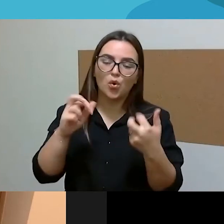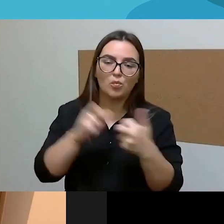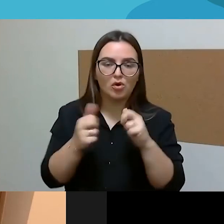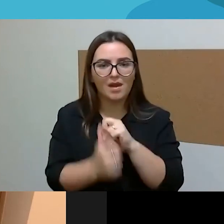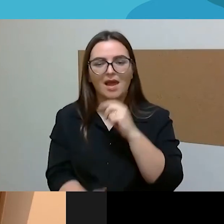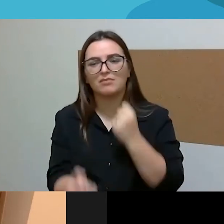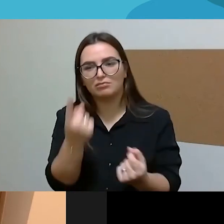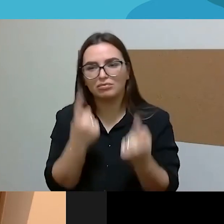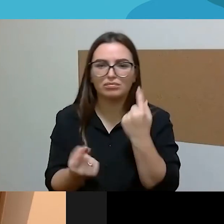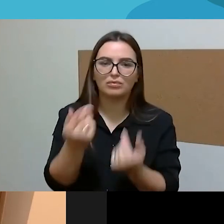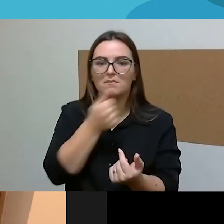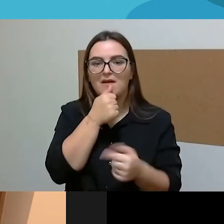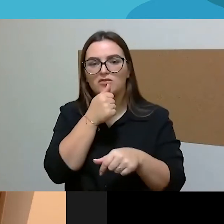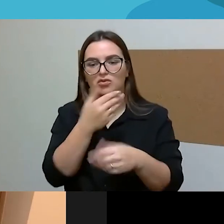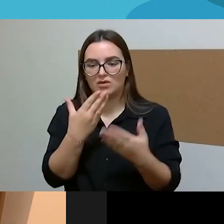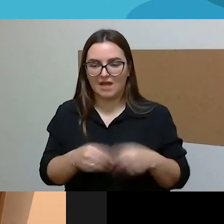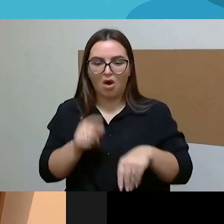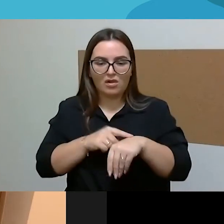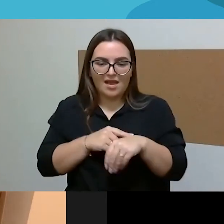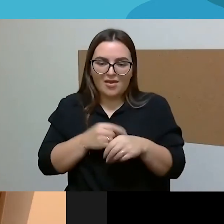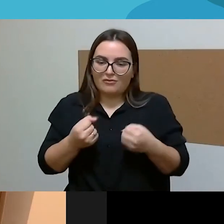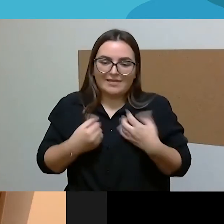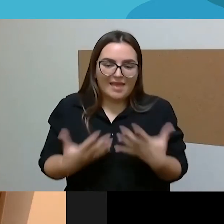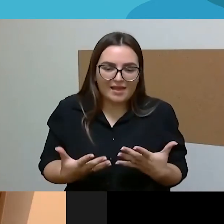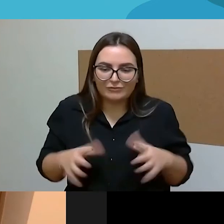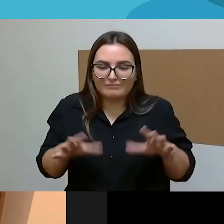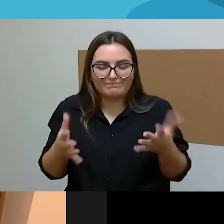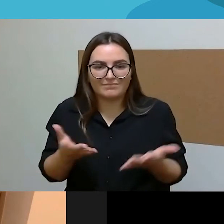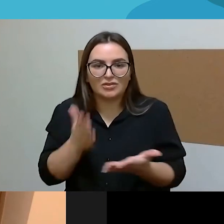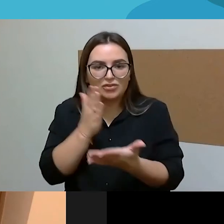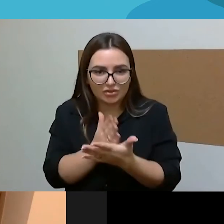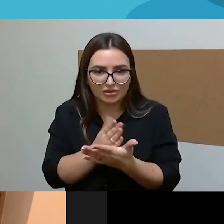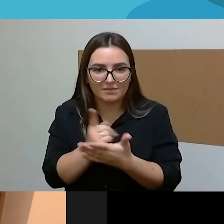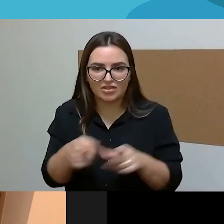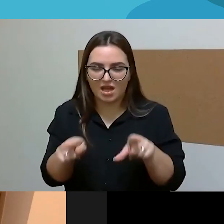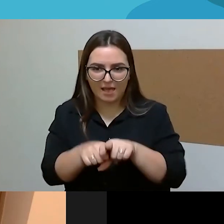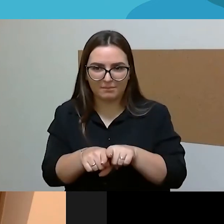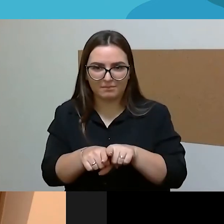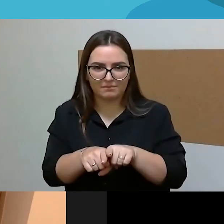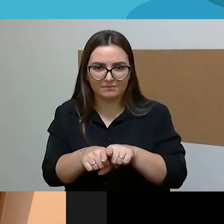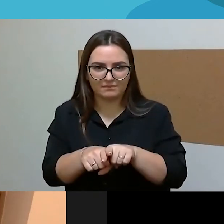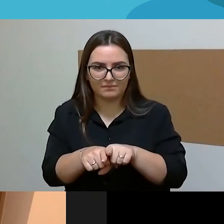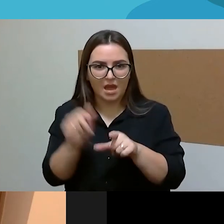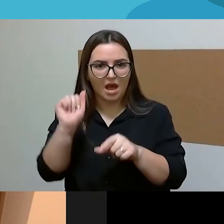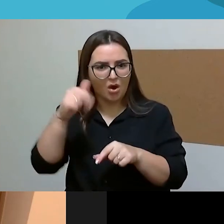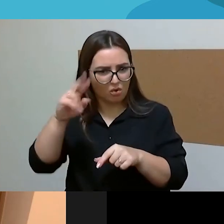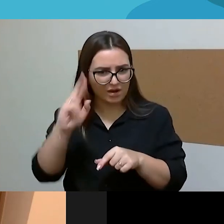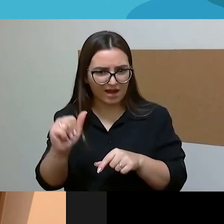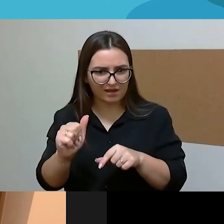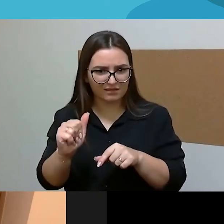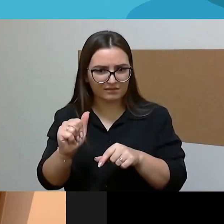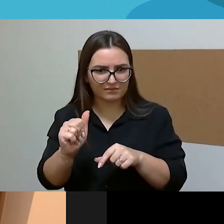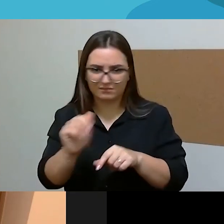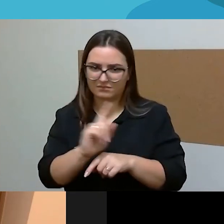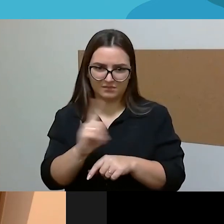prarastų laisvą laikio valandų, kad tai yra auka, dėl kurio mano gyvenimas yra blogesnis.